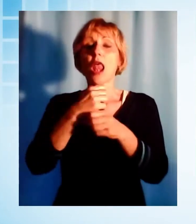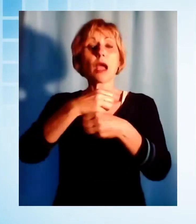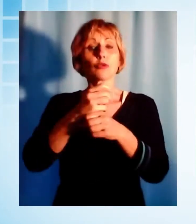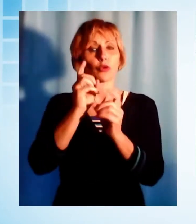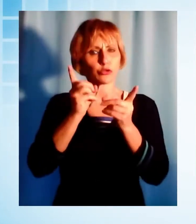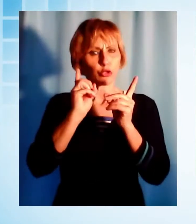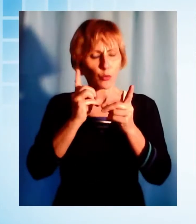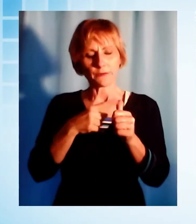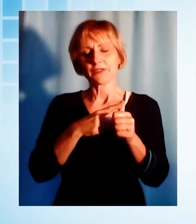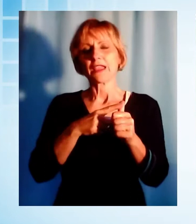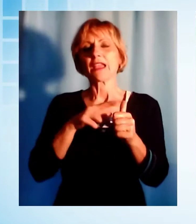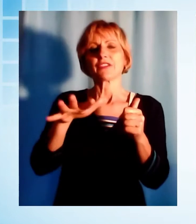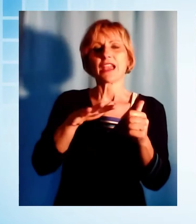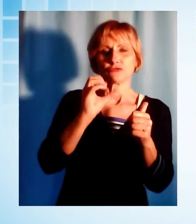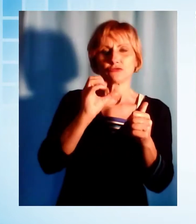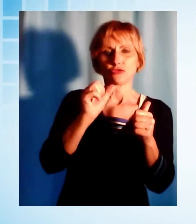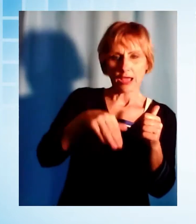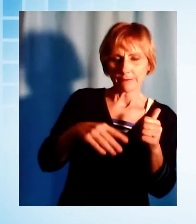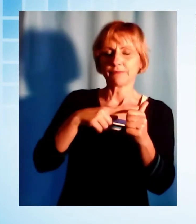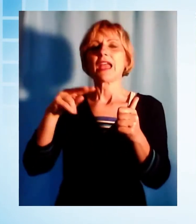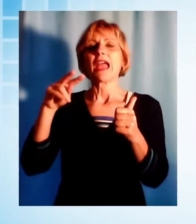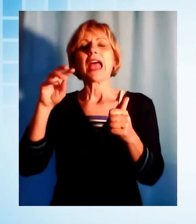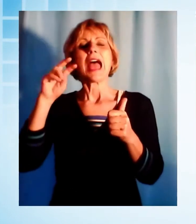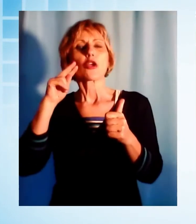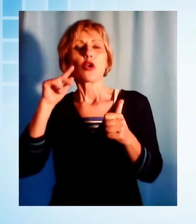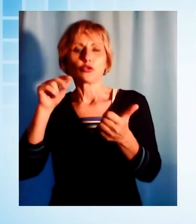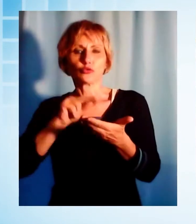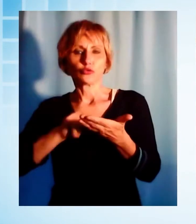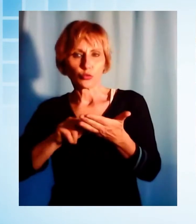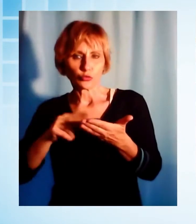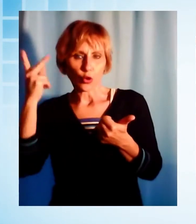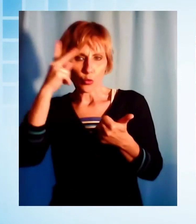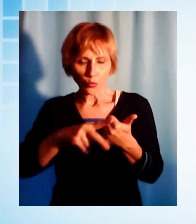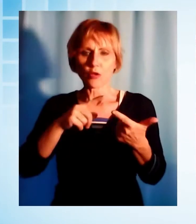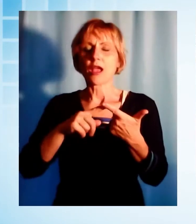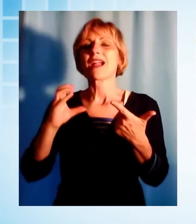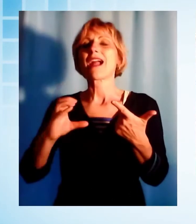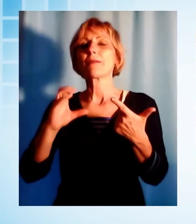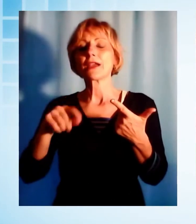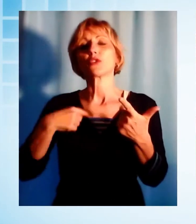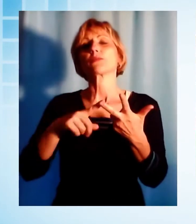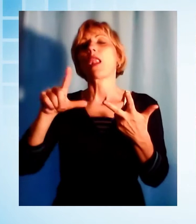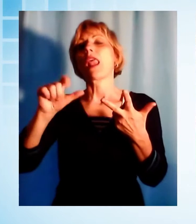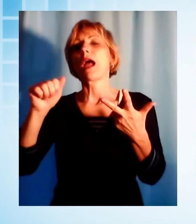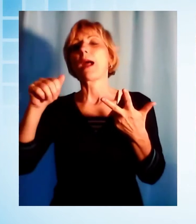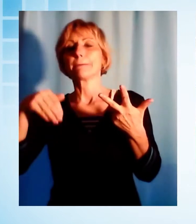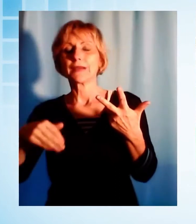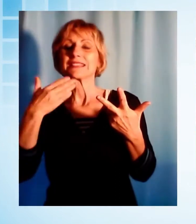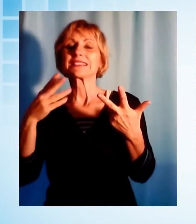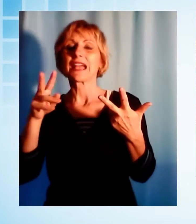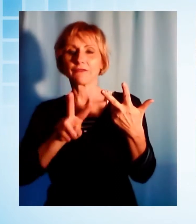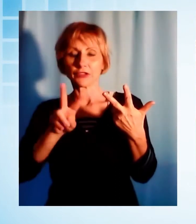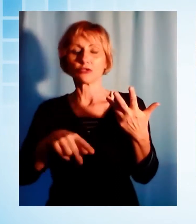la CAM di Viareggio, l'Ecol Studio di Lucca e il laboratore Pironi di Camaiore, la LAM di San Vito a Capannori e la LAM